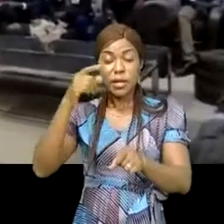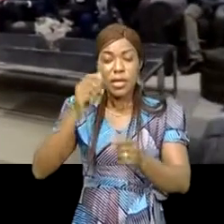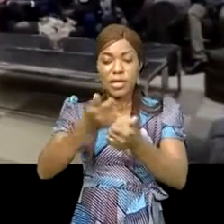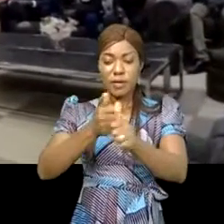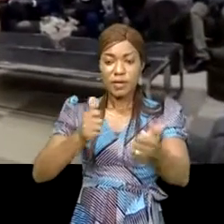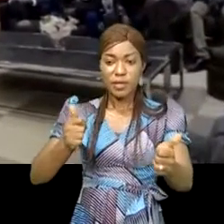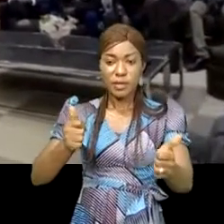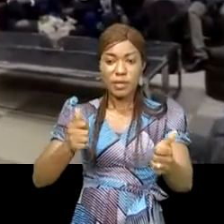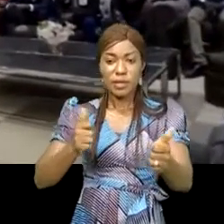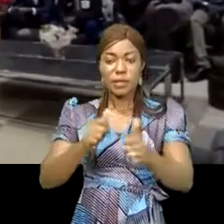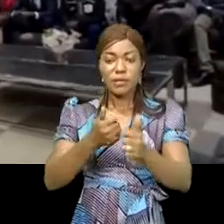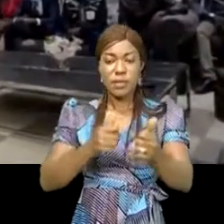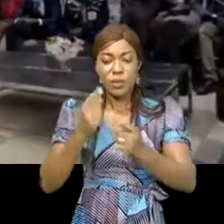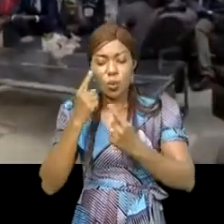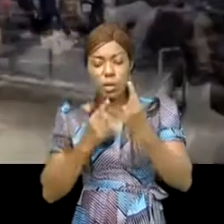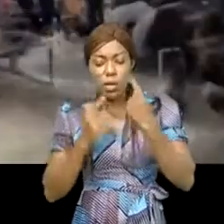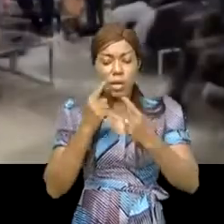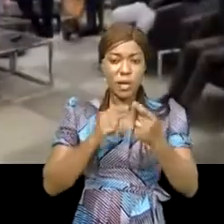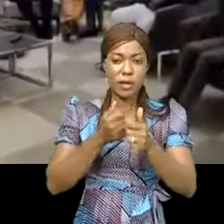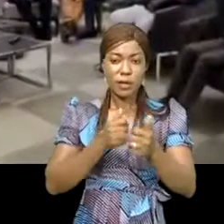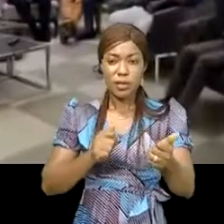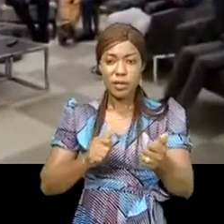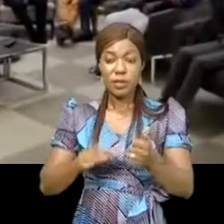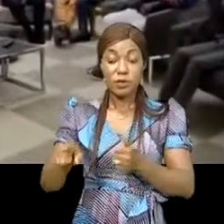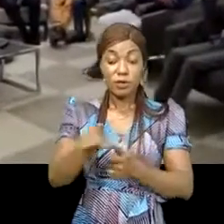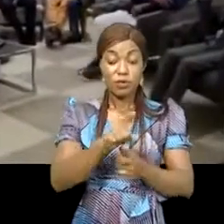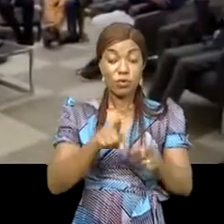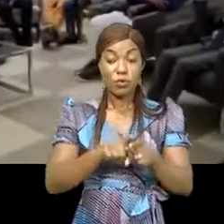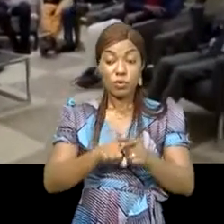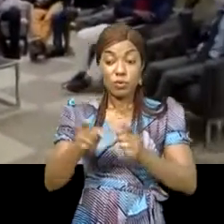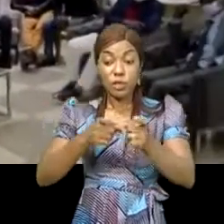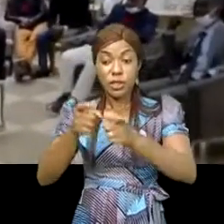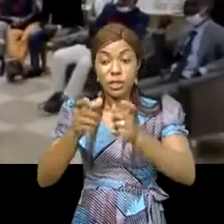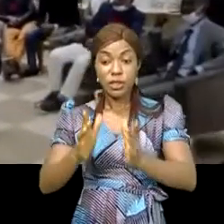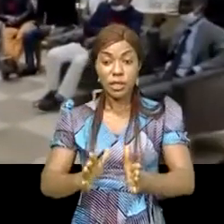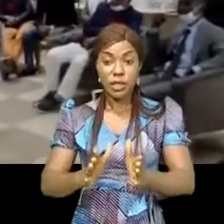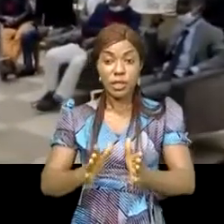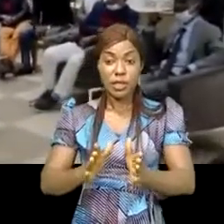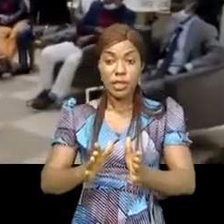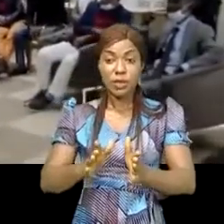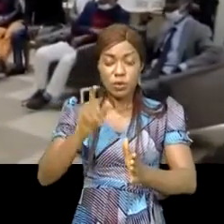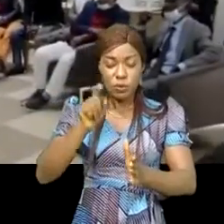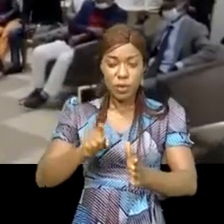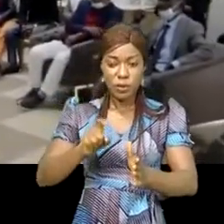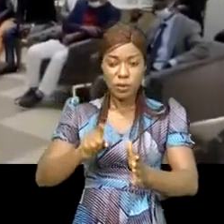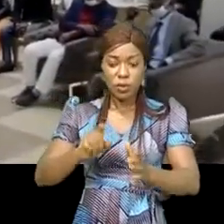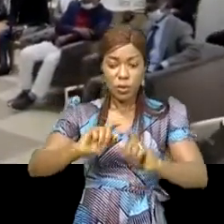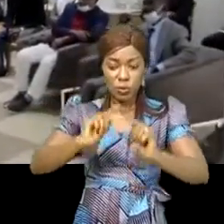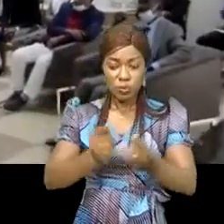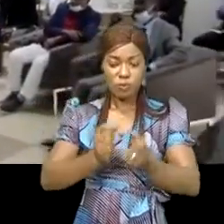évitez de pleurnicher si vous, tant que leader, parce que vous constituez un leadership fort,